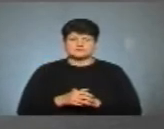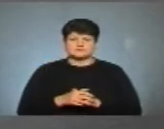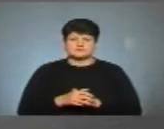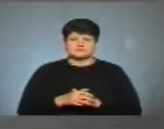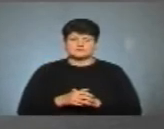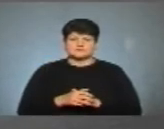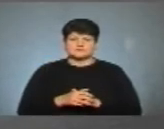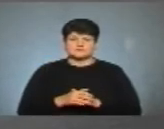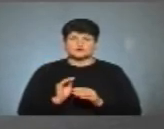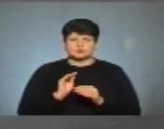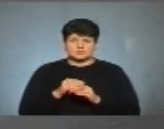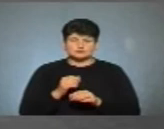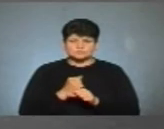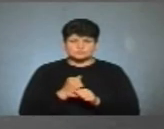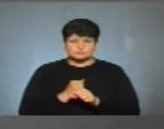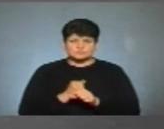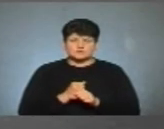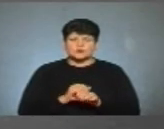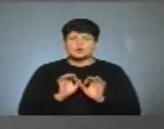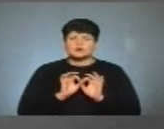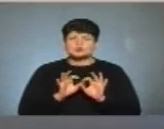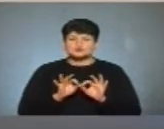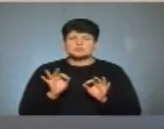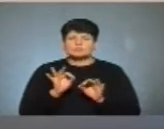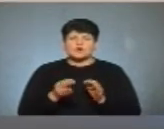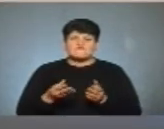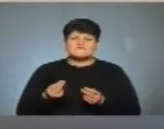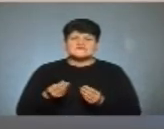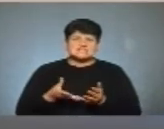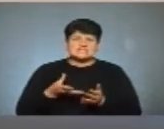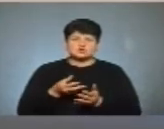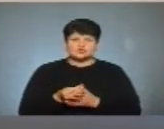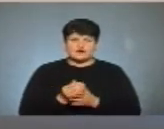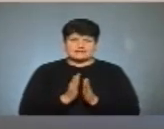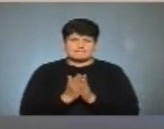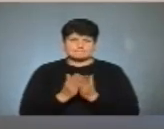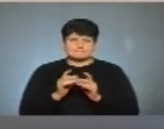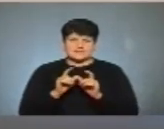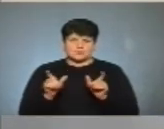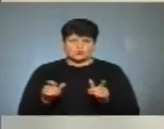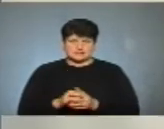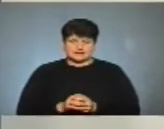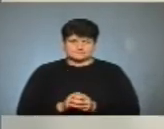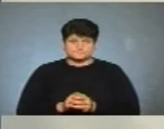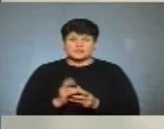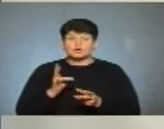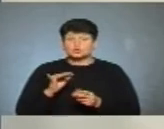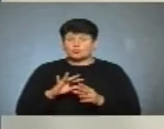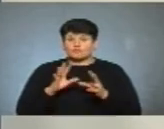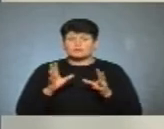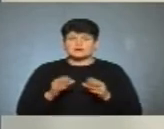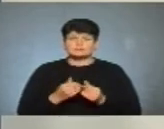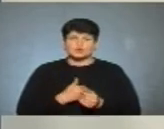додалося роботи. Так, розкажіть про фінансування бібліотек. Фінансування бібліотек. Ну, в принципі,